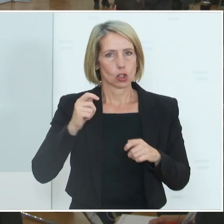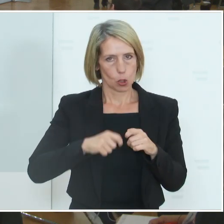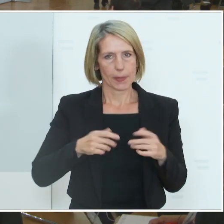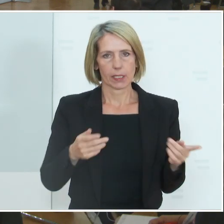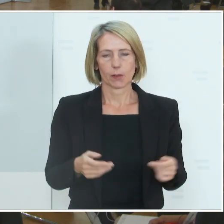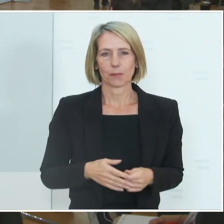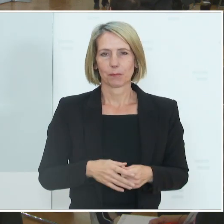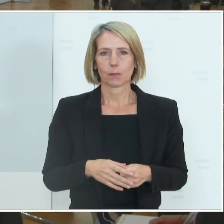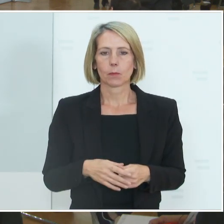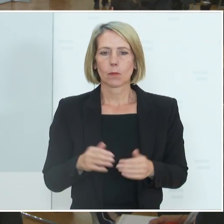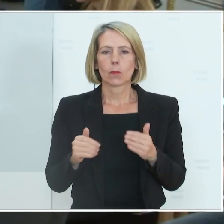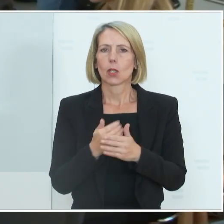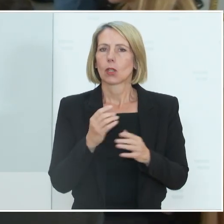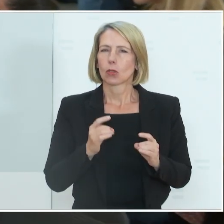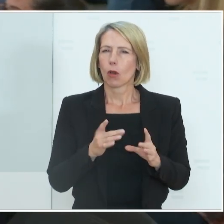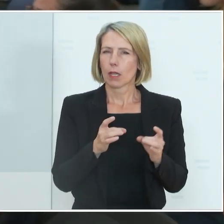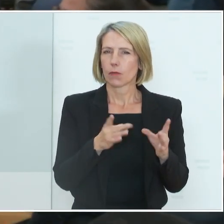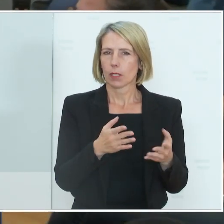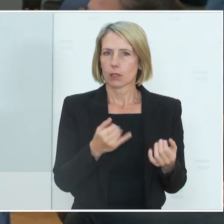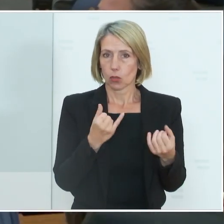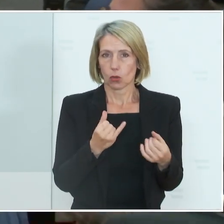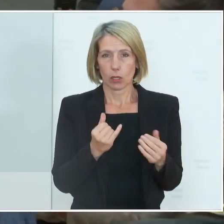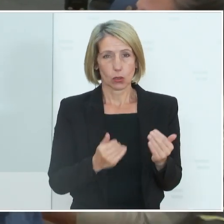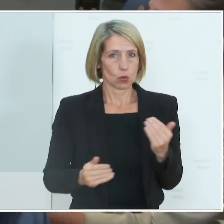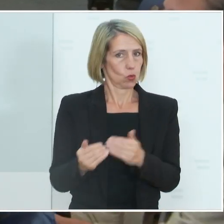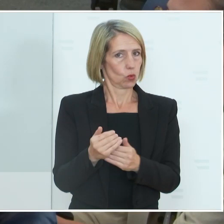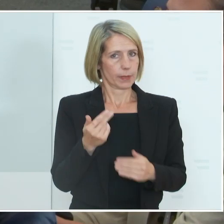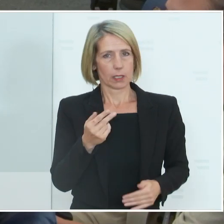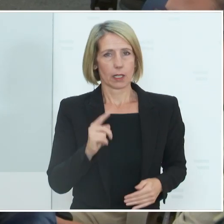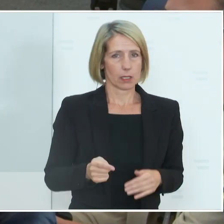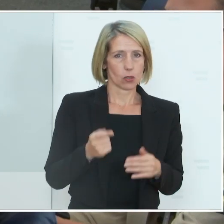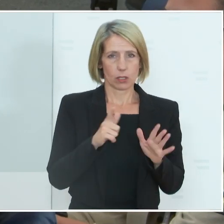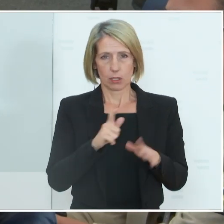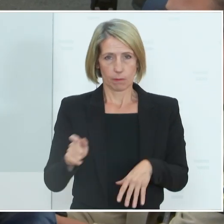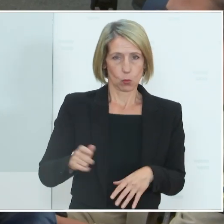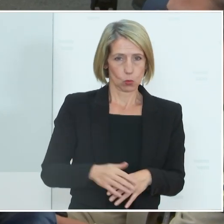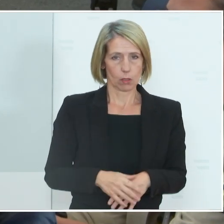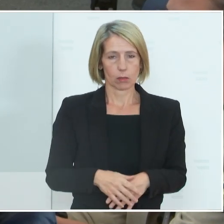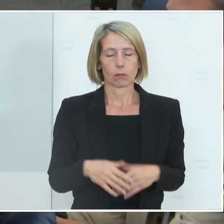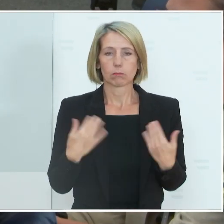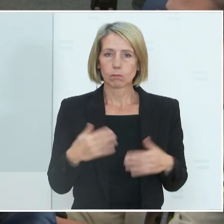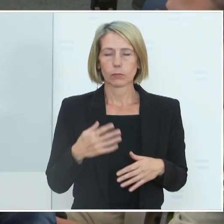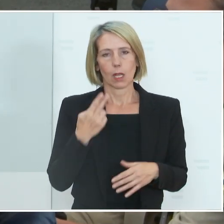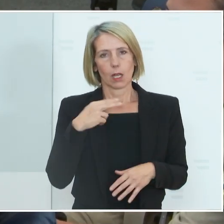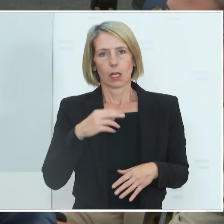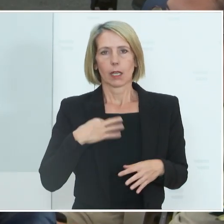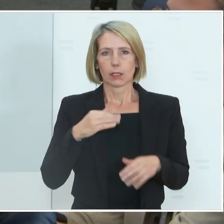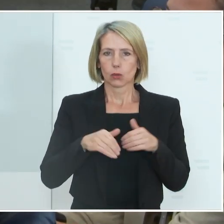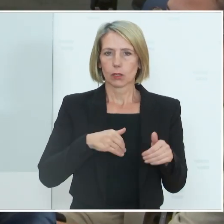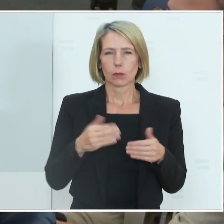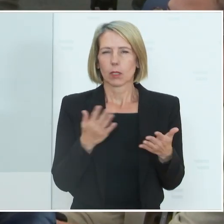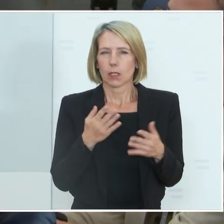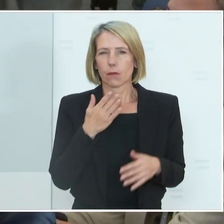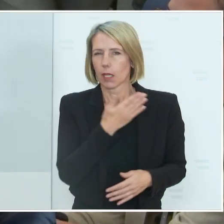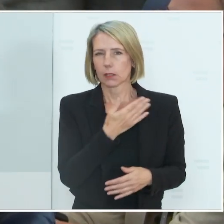Ich hätte eine Frage zu den Neuinfektionen, die sind heute bei über 3700. Wie sind denn Ihre Prognosen, Herr Gesundheitsminister? Was liegt Ihnen davor?